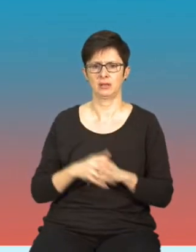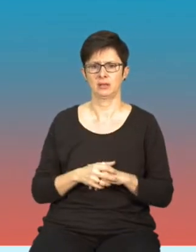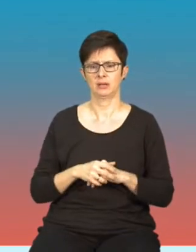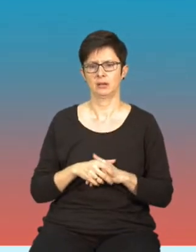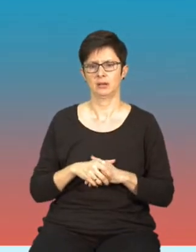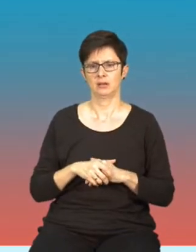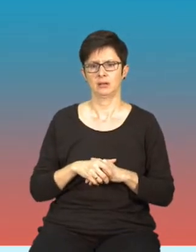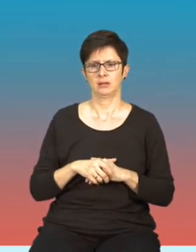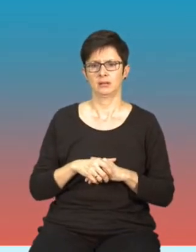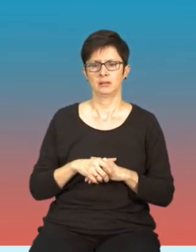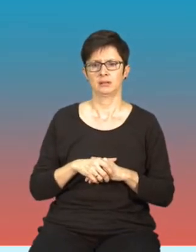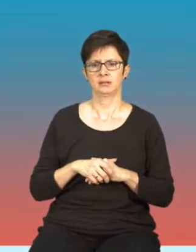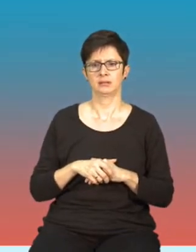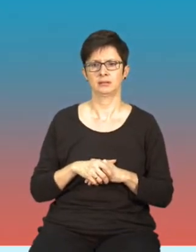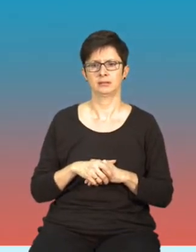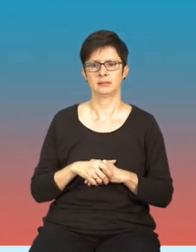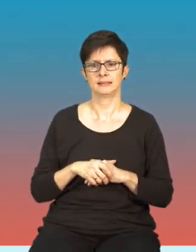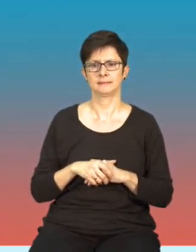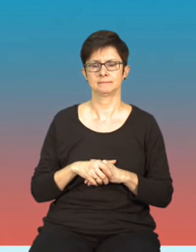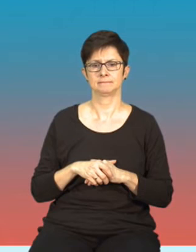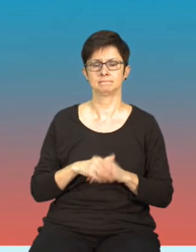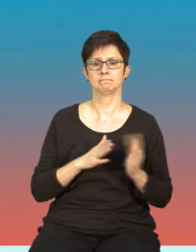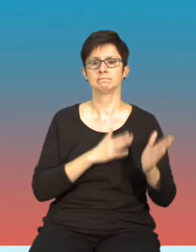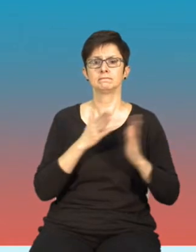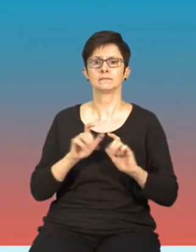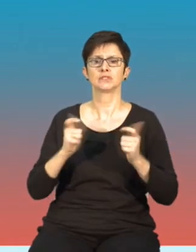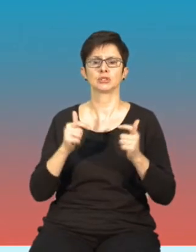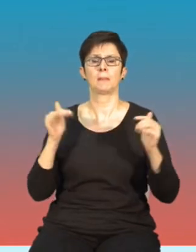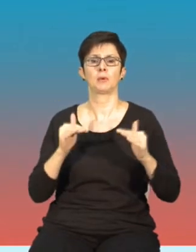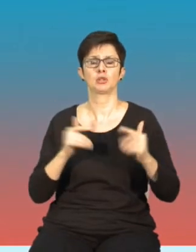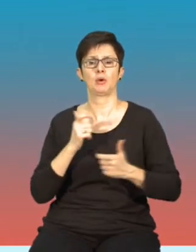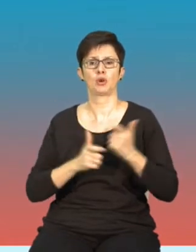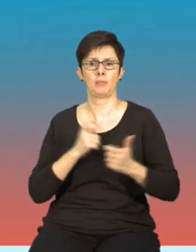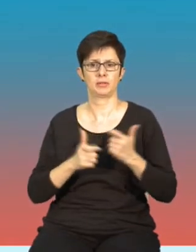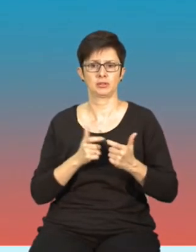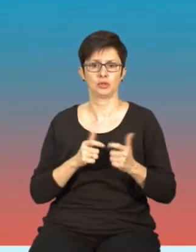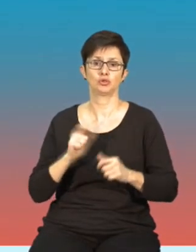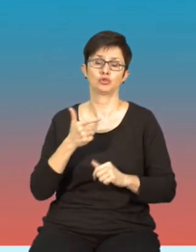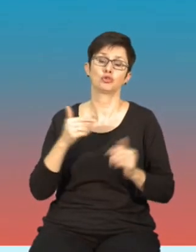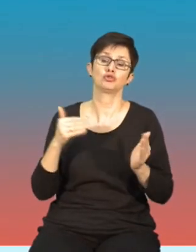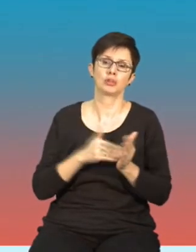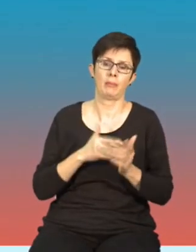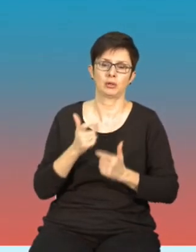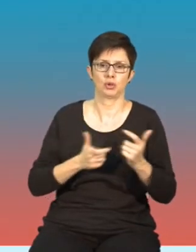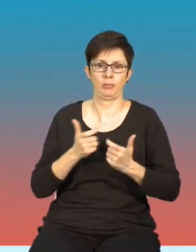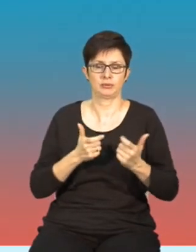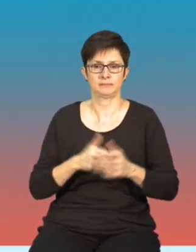Stąd przechodzimy do pytania, co możemy zrobić, a tak naprawdę co należy zrobić.